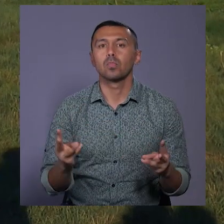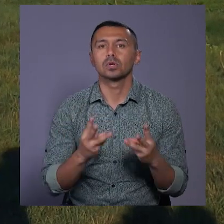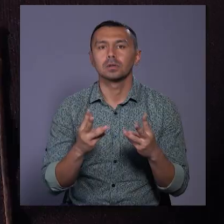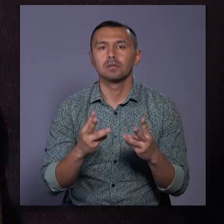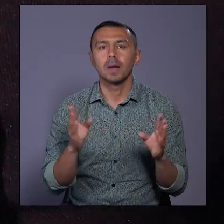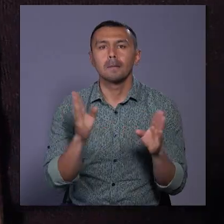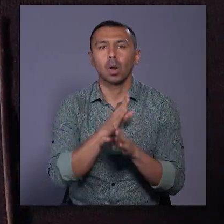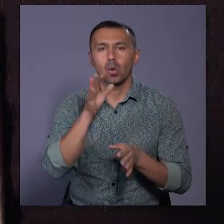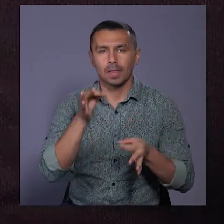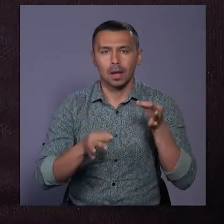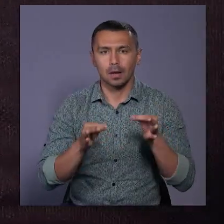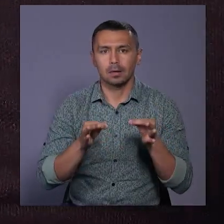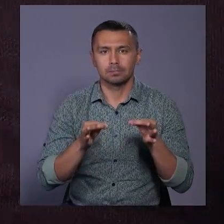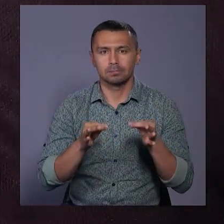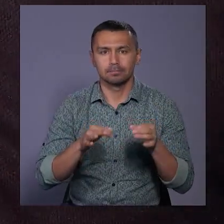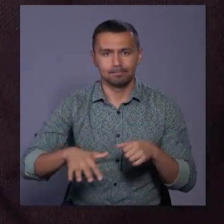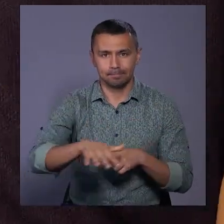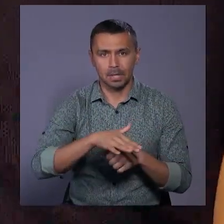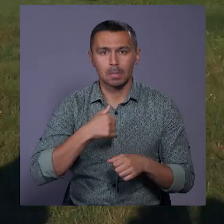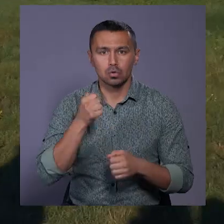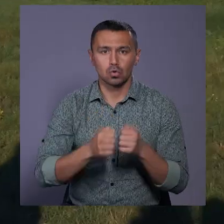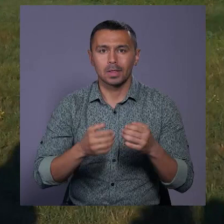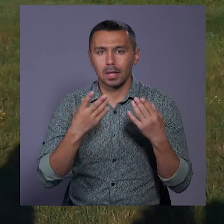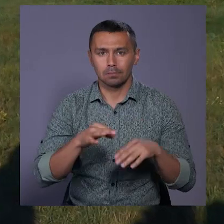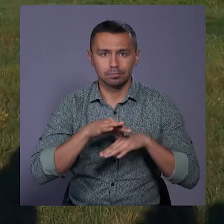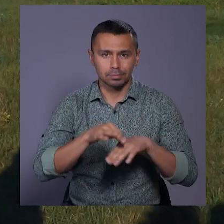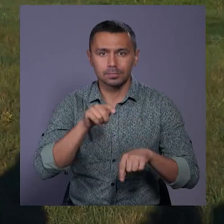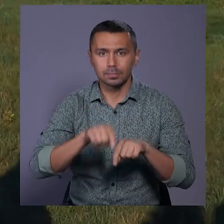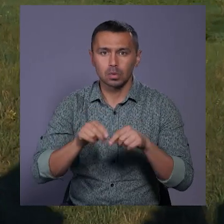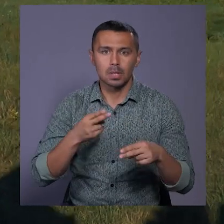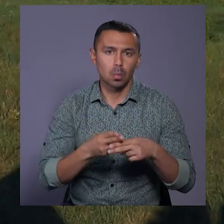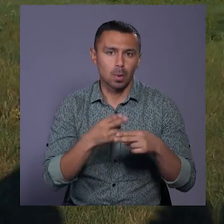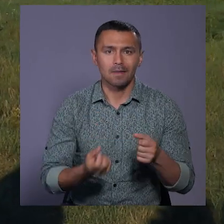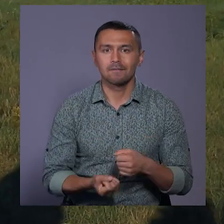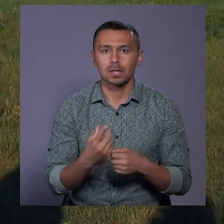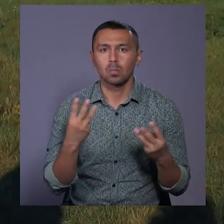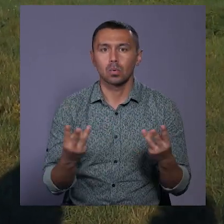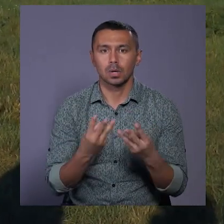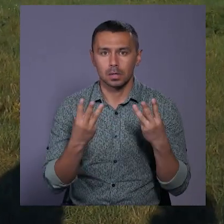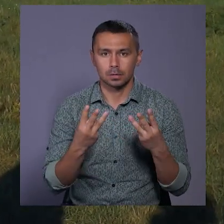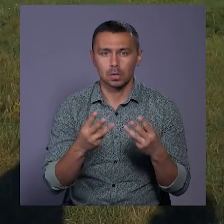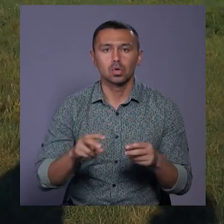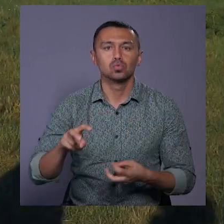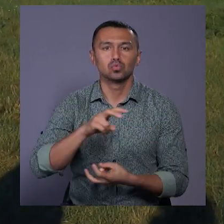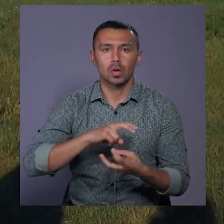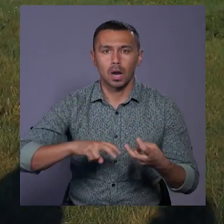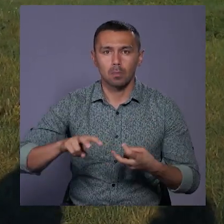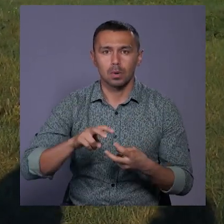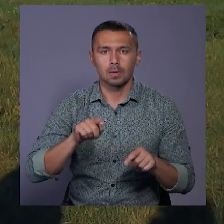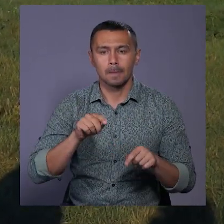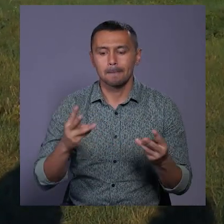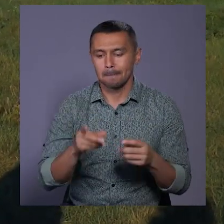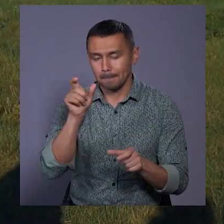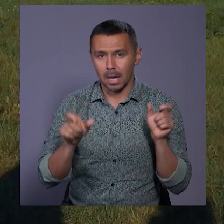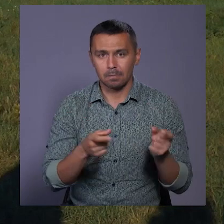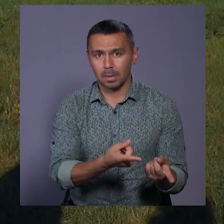в природних екосистемах. Тому ми щоденно проводимо рейди щодо запобігання виникнення пожеж в природних екосистемах, шукаємо поліїв та